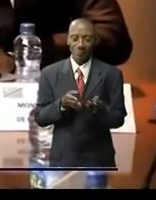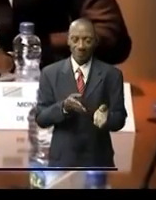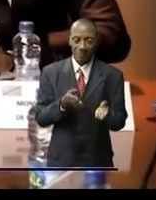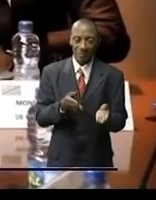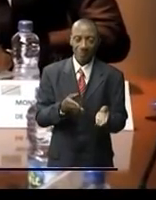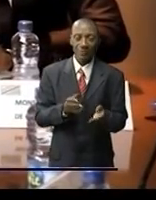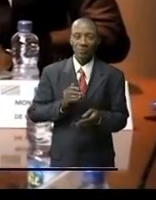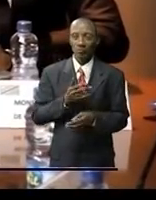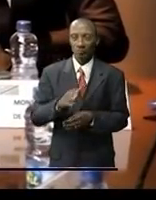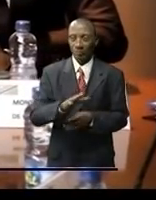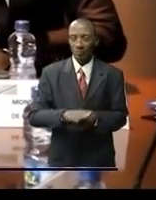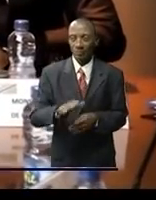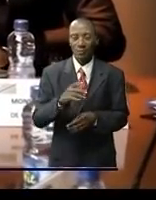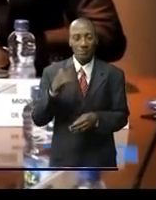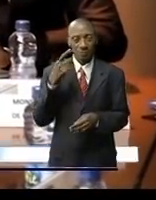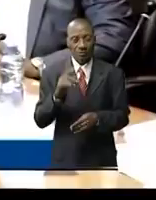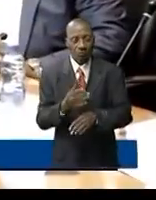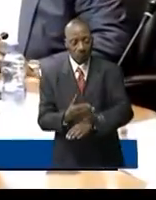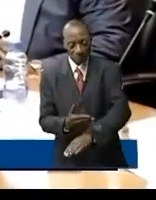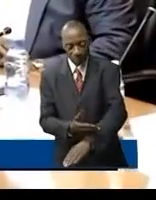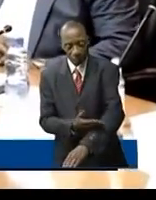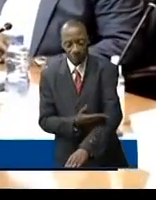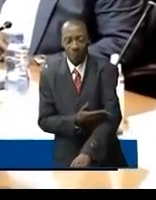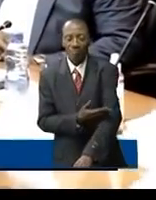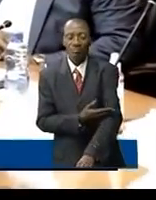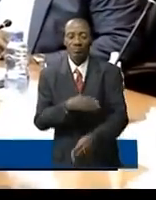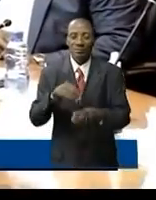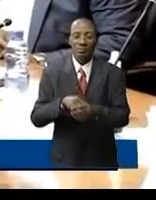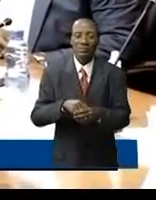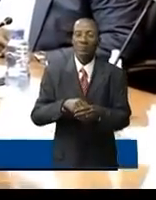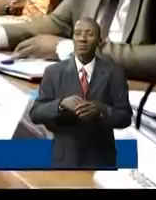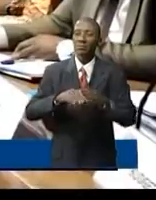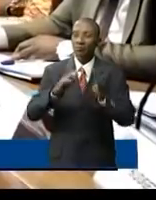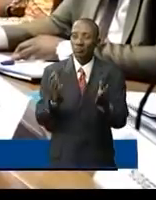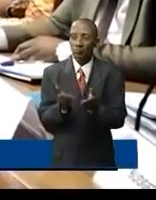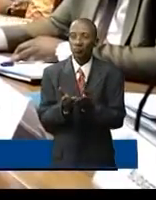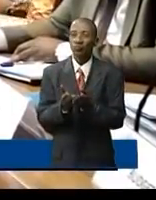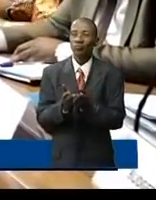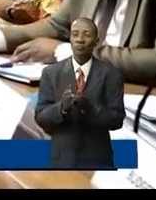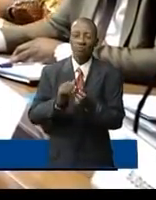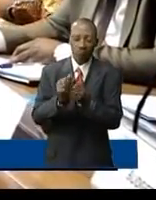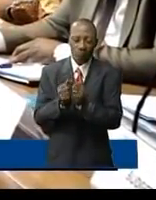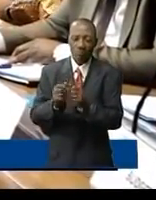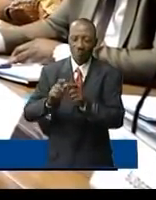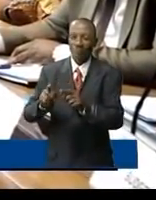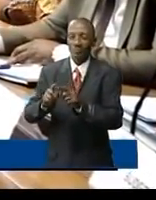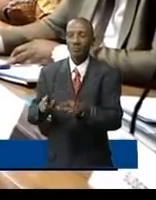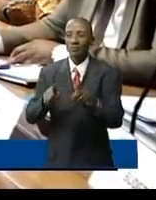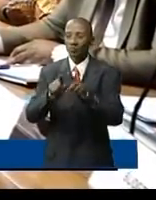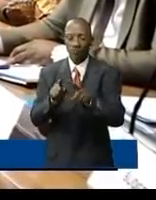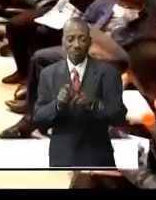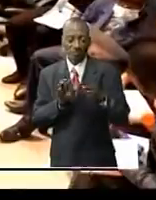validation de sa première revue auprès du FMI, s'il faut s'en tenir au satisfait,